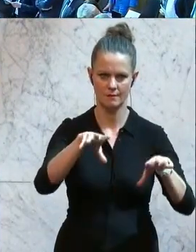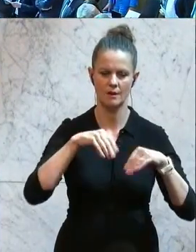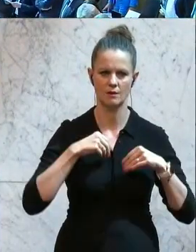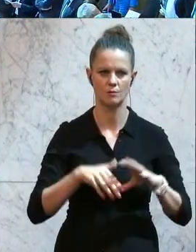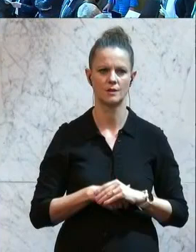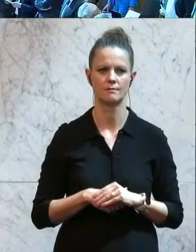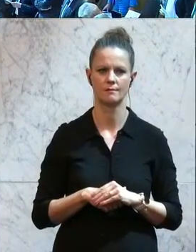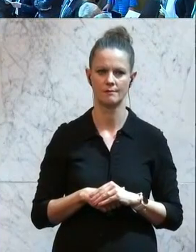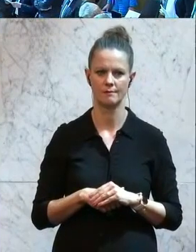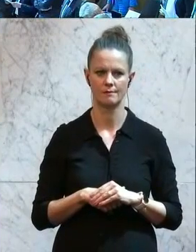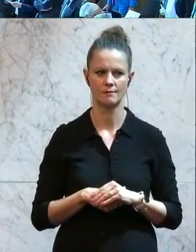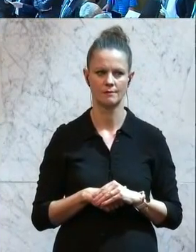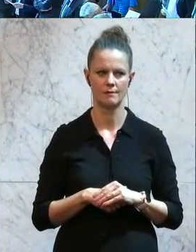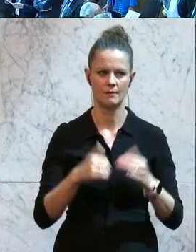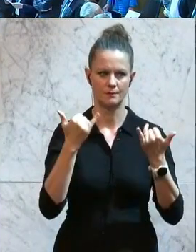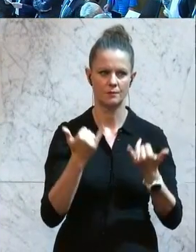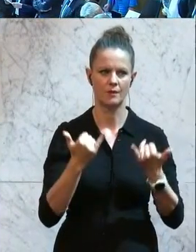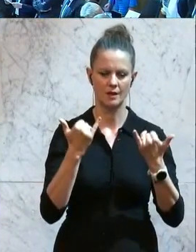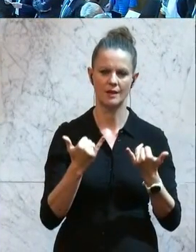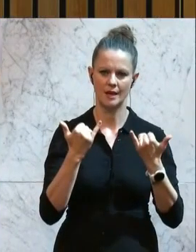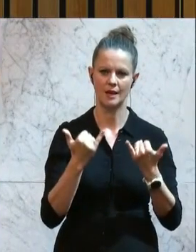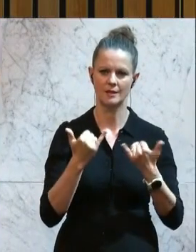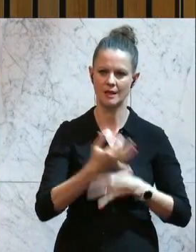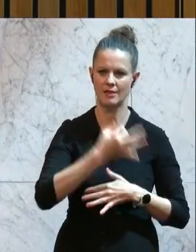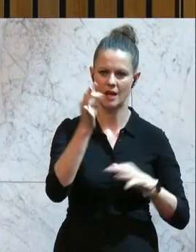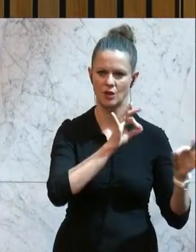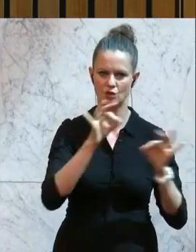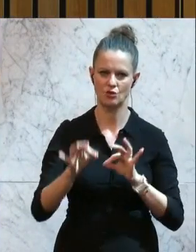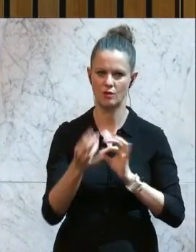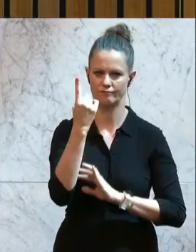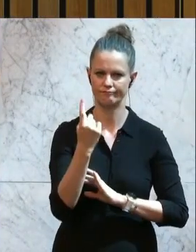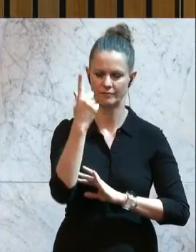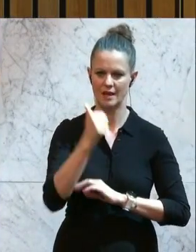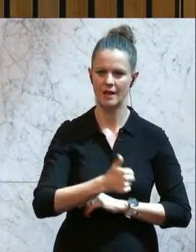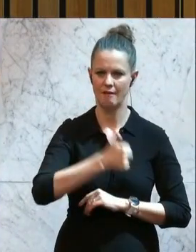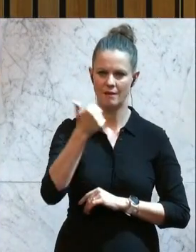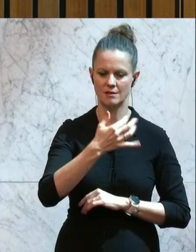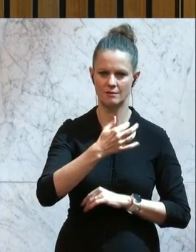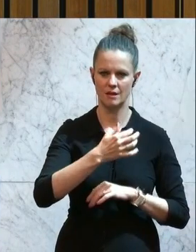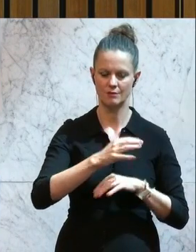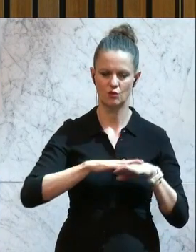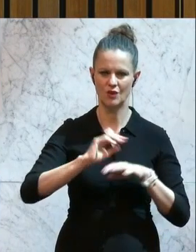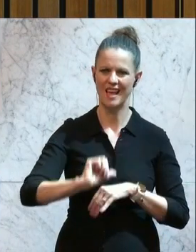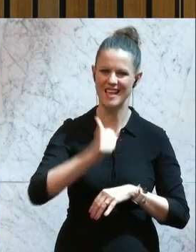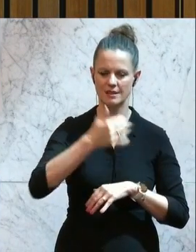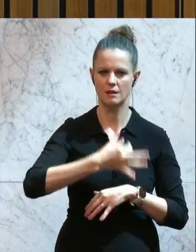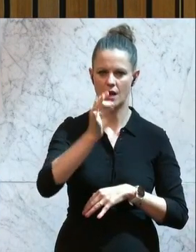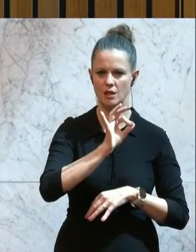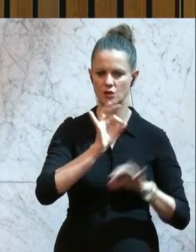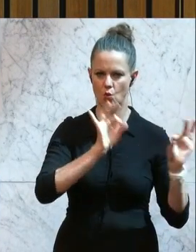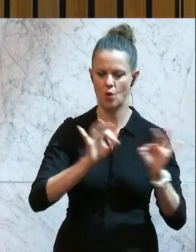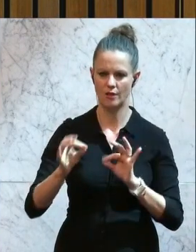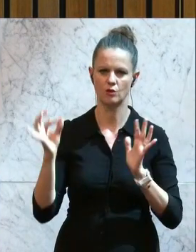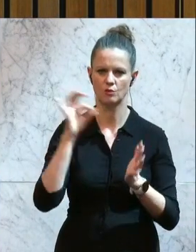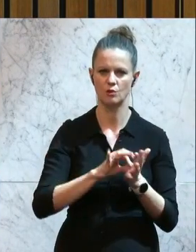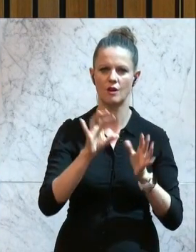Angenommen, wir kommen und gehen damit in die Tagesordnung ein und gelangen zum ersten Tagesordnungspunkt, Bericht des Ausschusses für